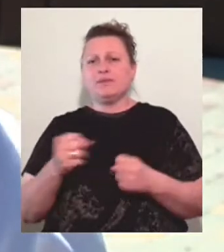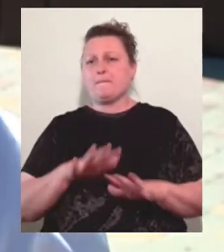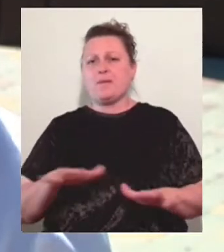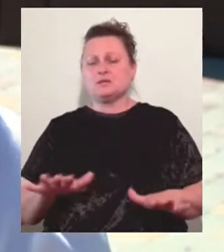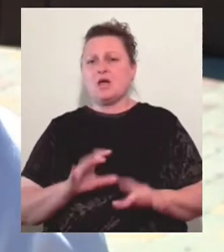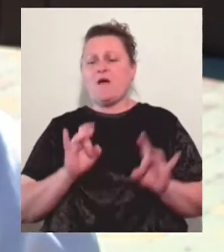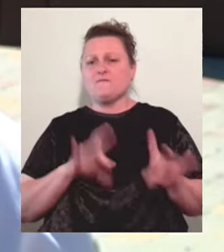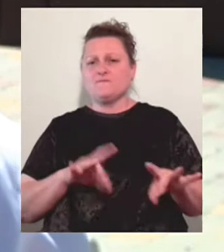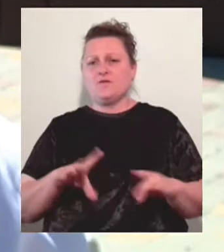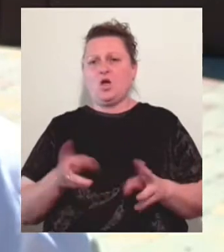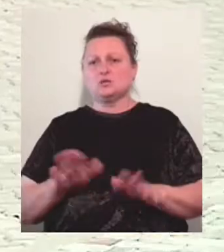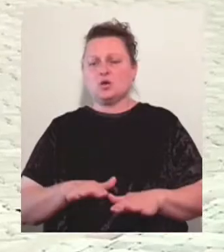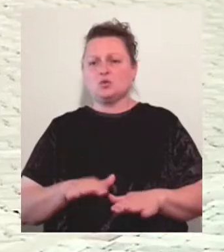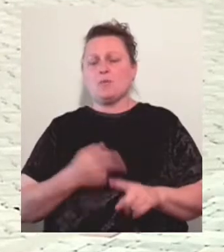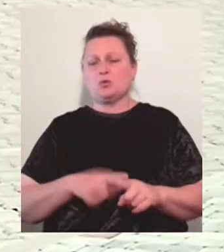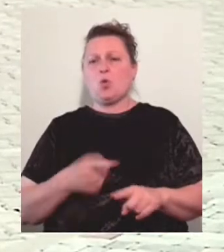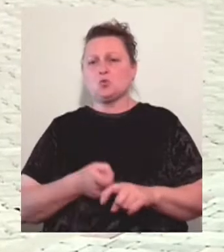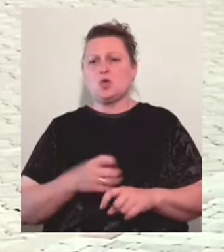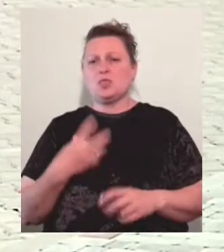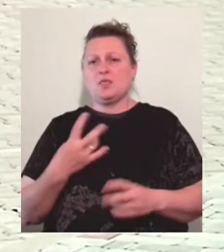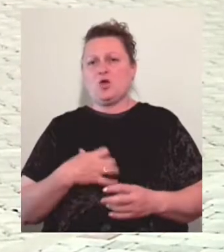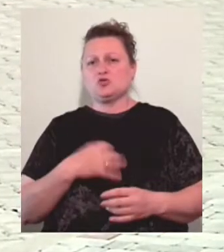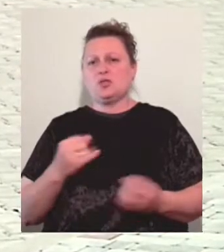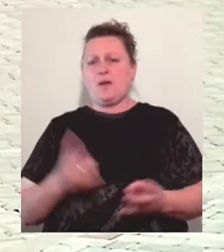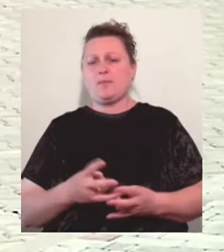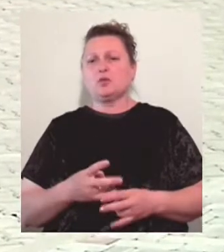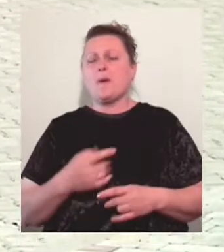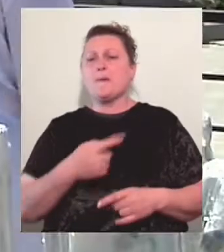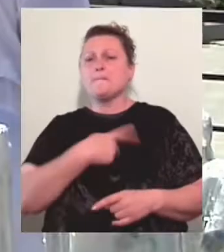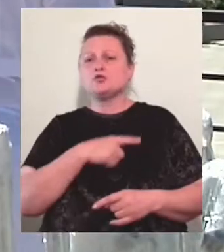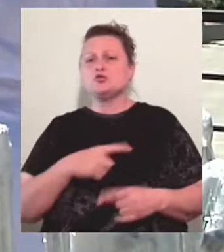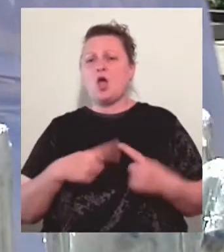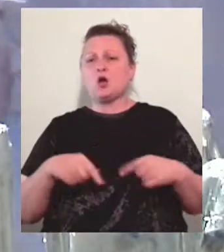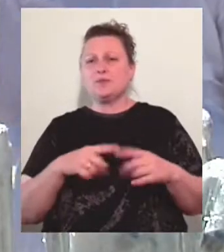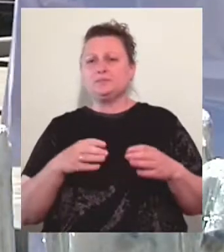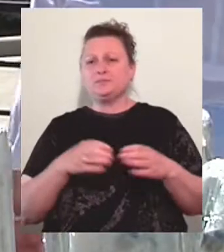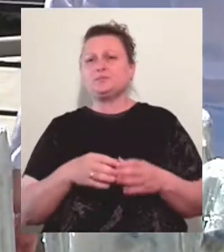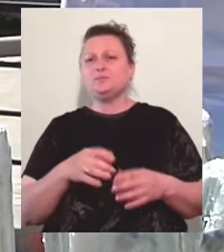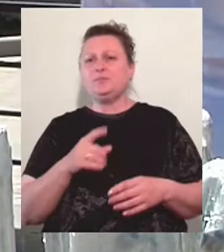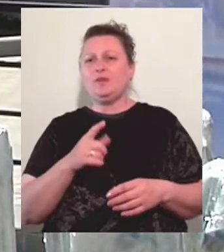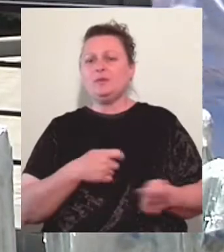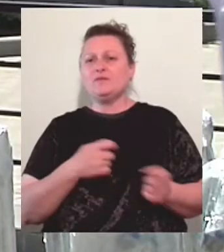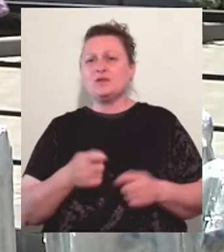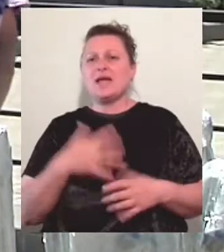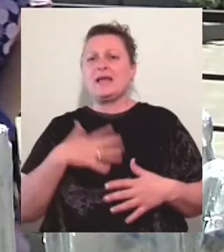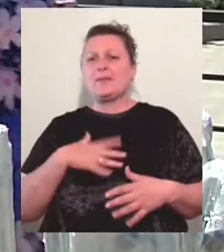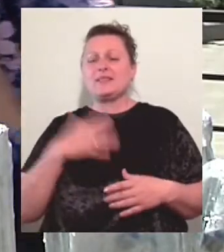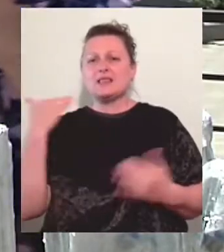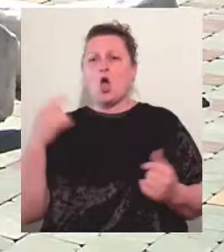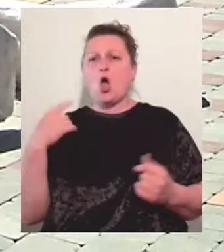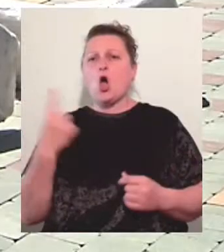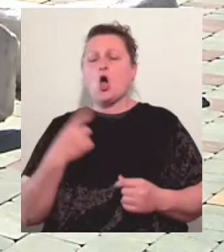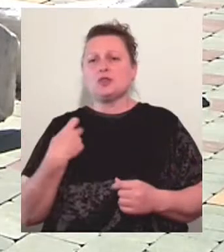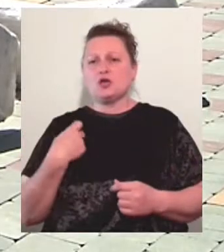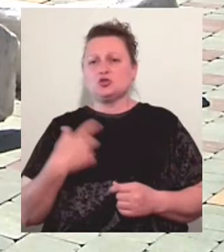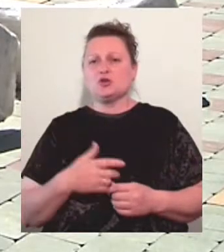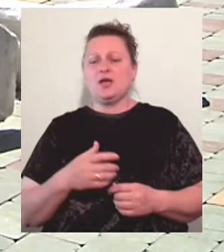необхідні речі. У медичний заклад обладнання привезли представники громадської організації «Кримські татари Одещини». Її очільник